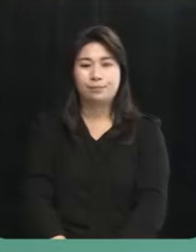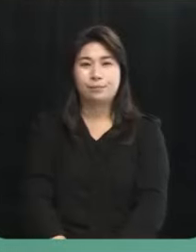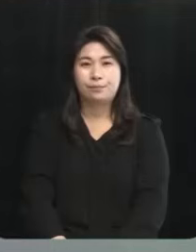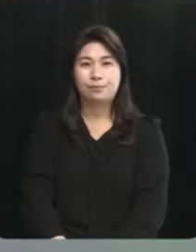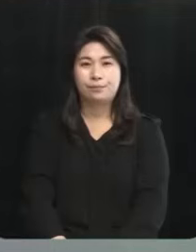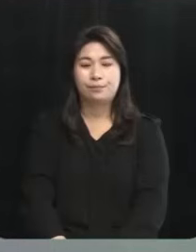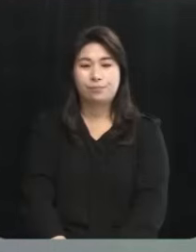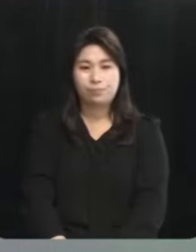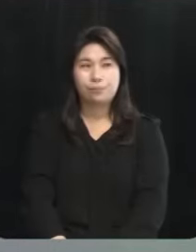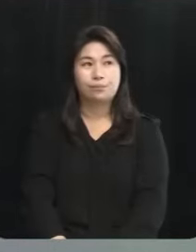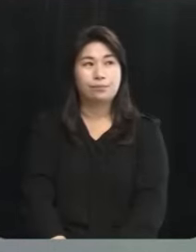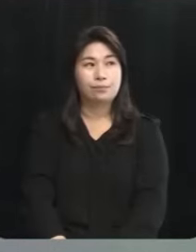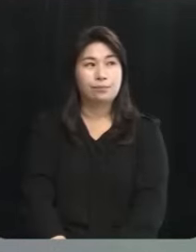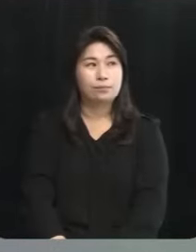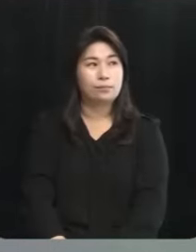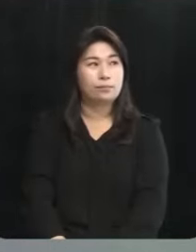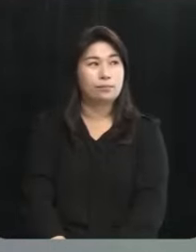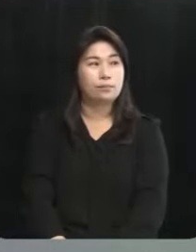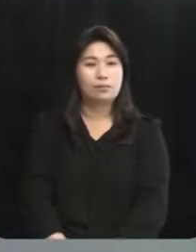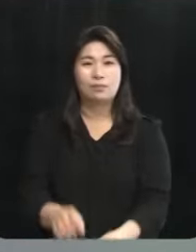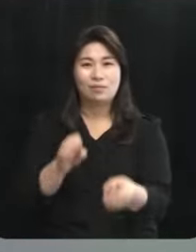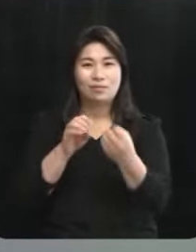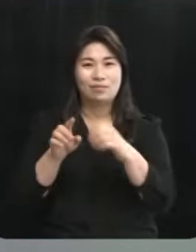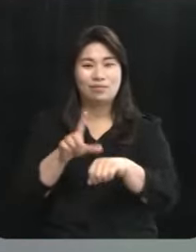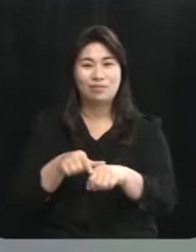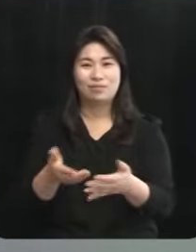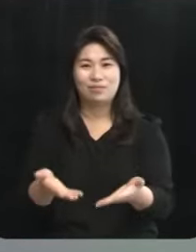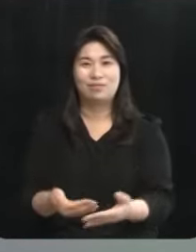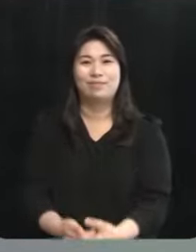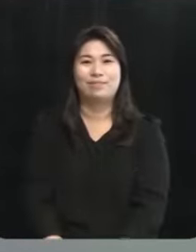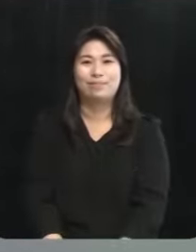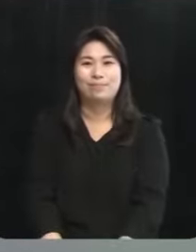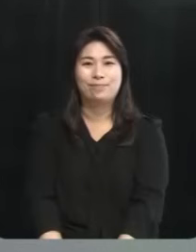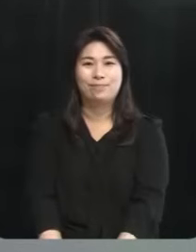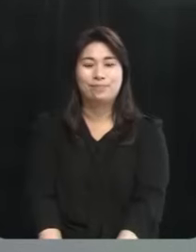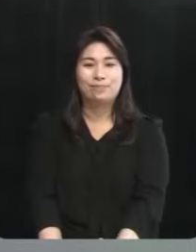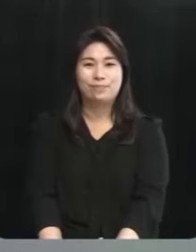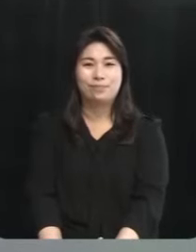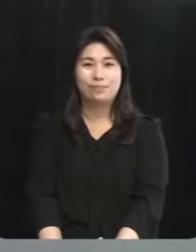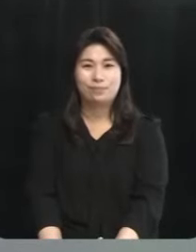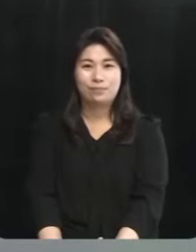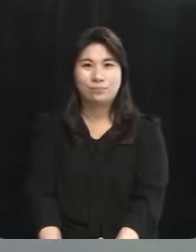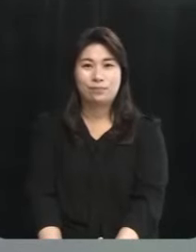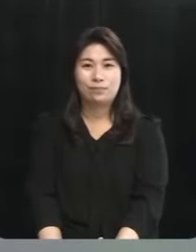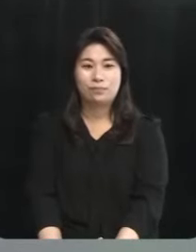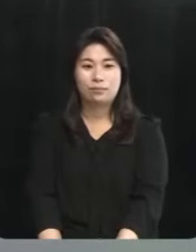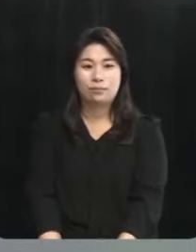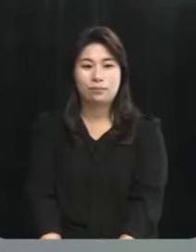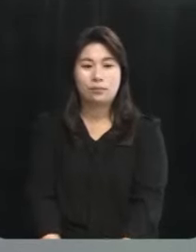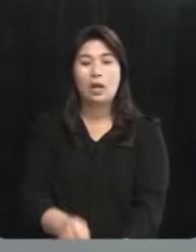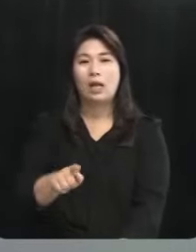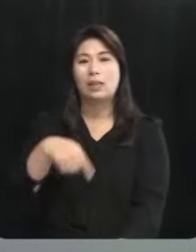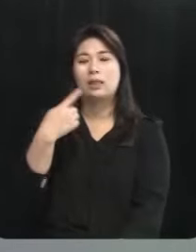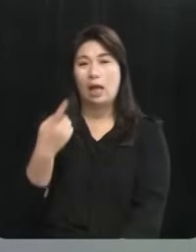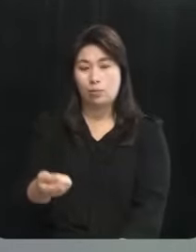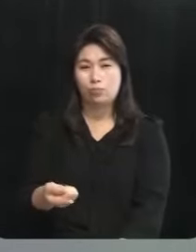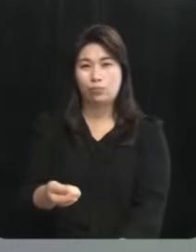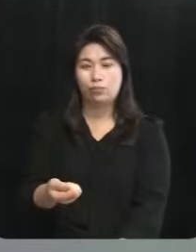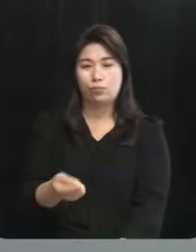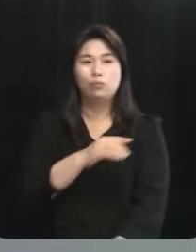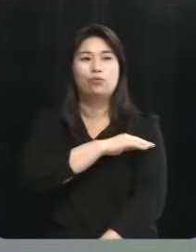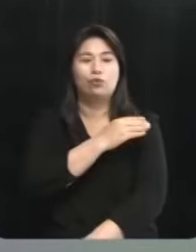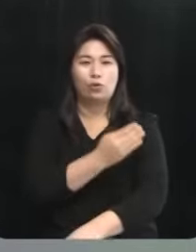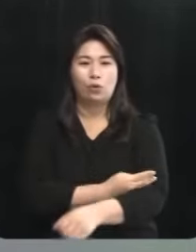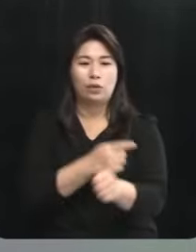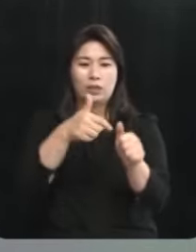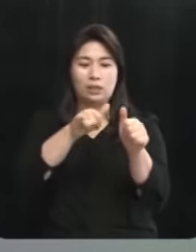마무리하시겠습니까 답을 할 시간을 주시네요 네 이어서 주도권을 김한규